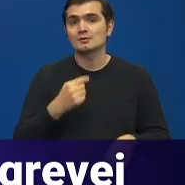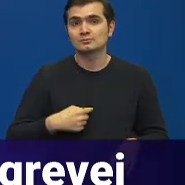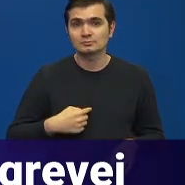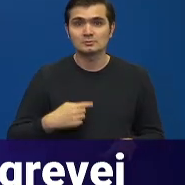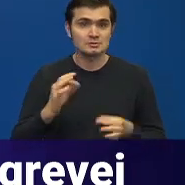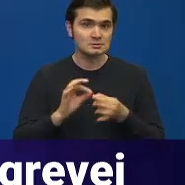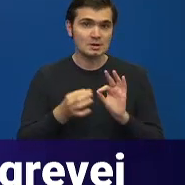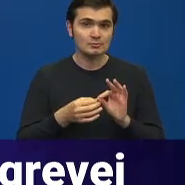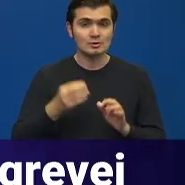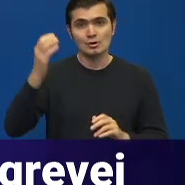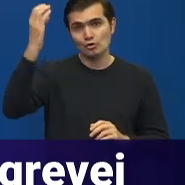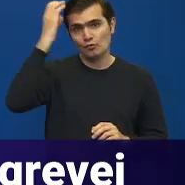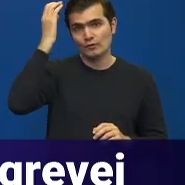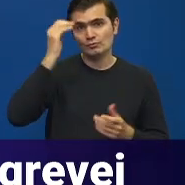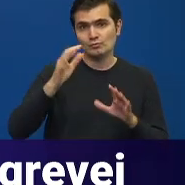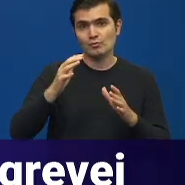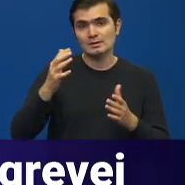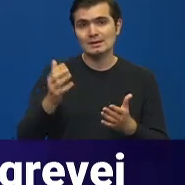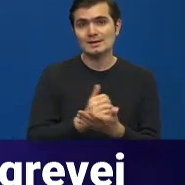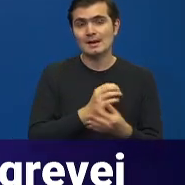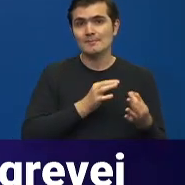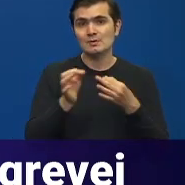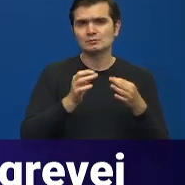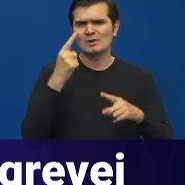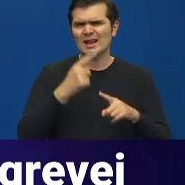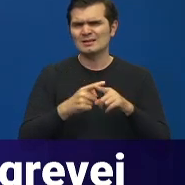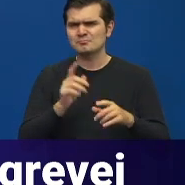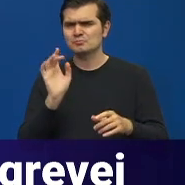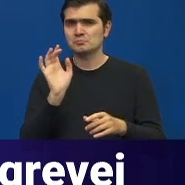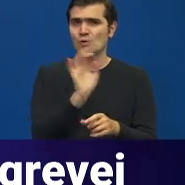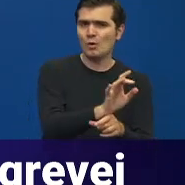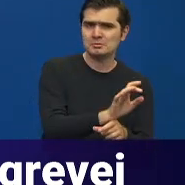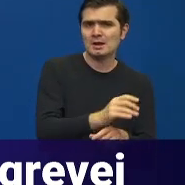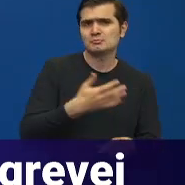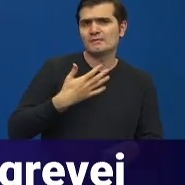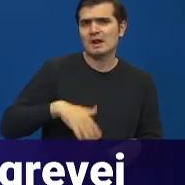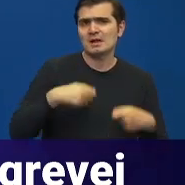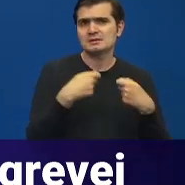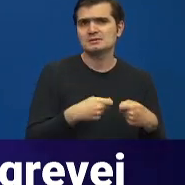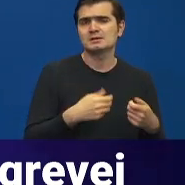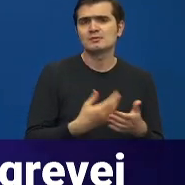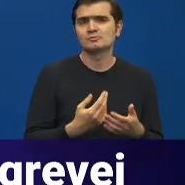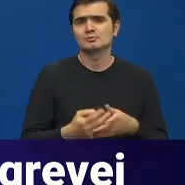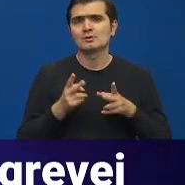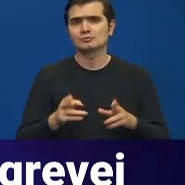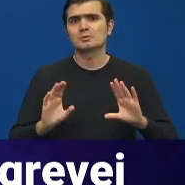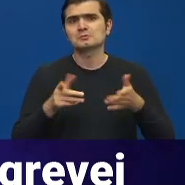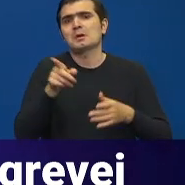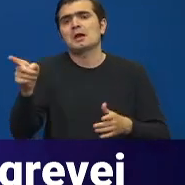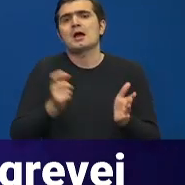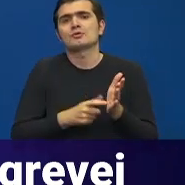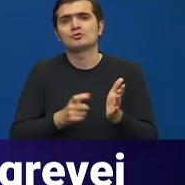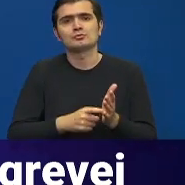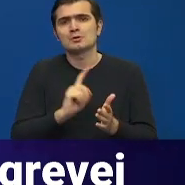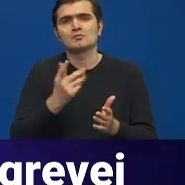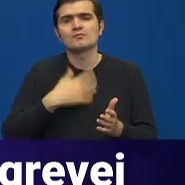face Guvernul, nu ia măsură exact împotriva ceea ce cer sindicaliștia să nu se întoprească greca, dacă i-au cerut să fie un